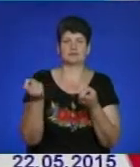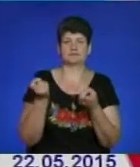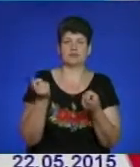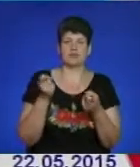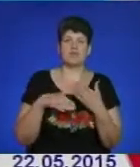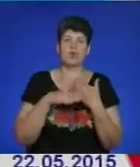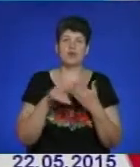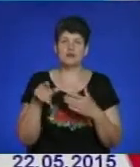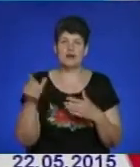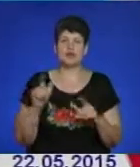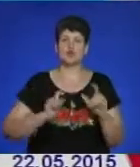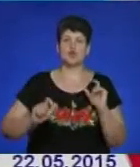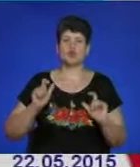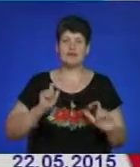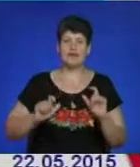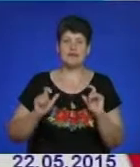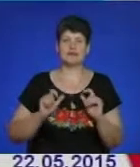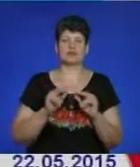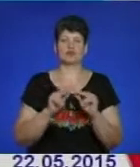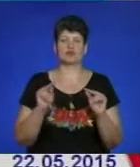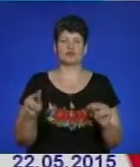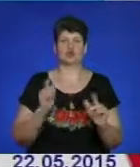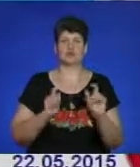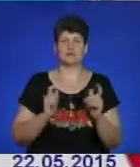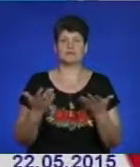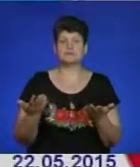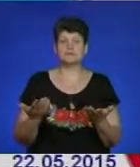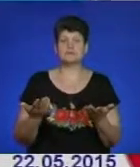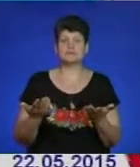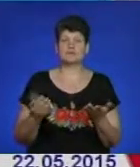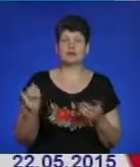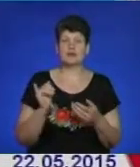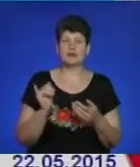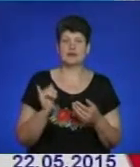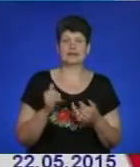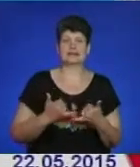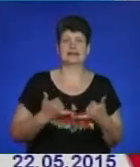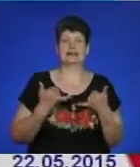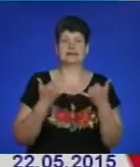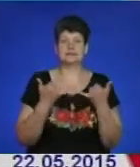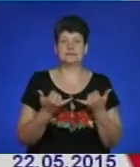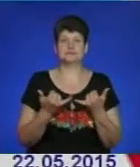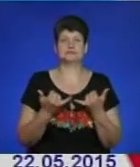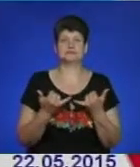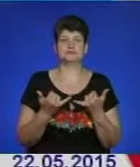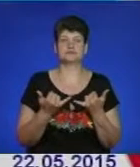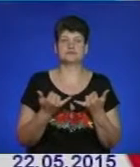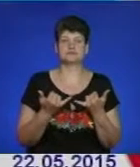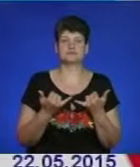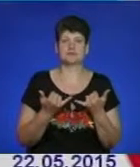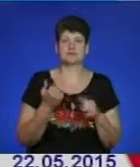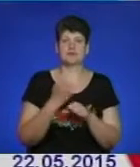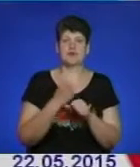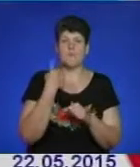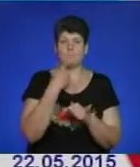будуть залучати студентів із педагогічного університету. Іменно для функціонування